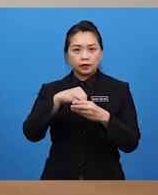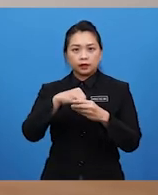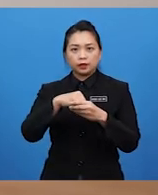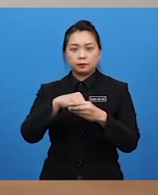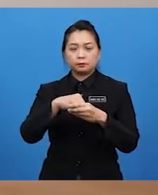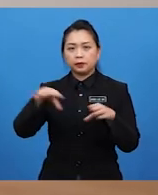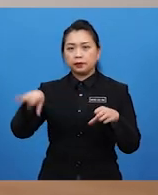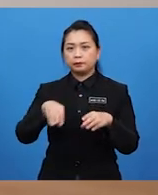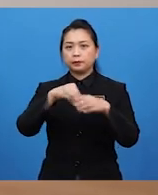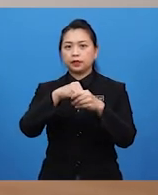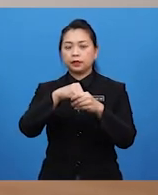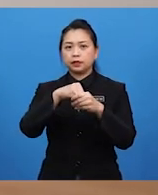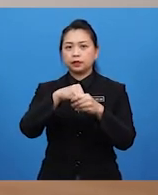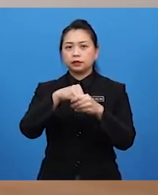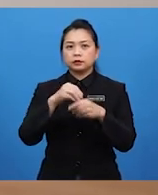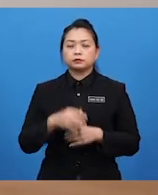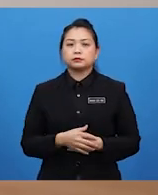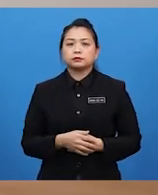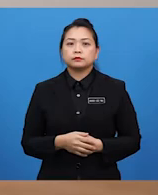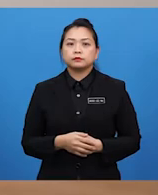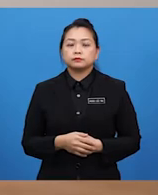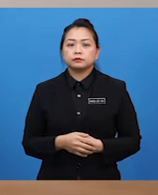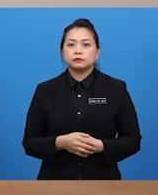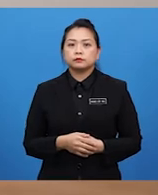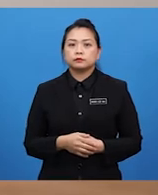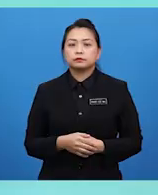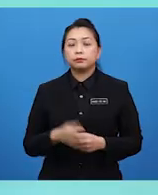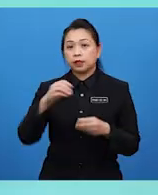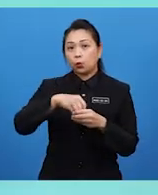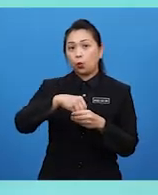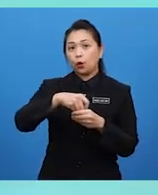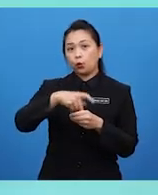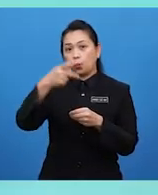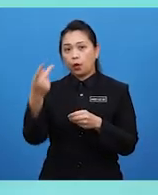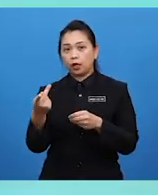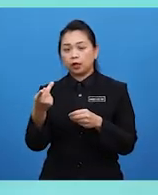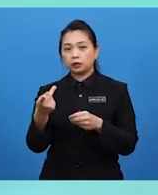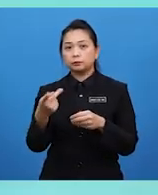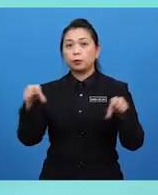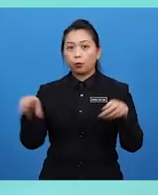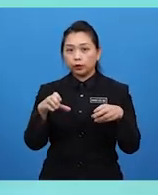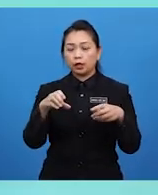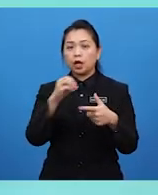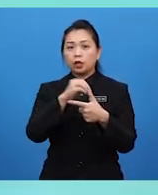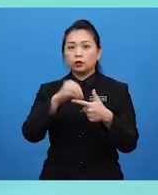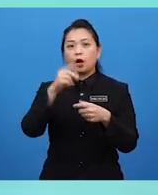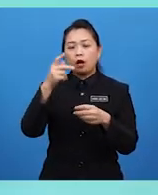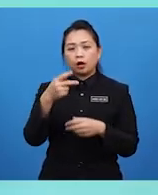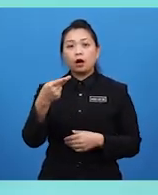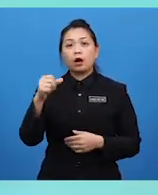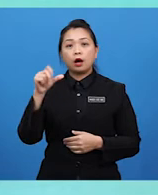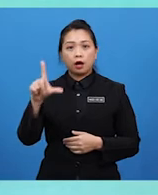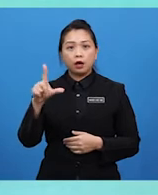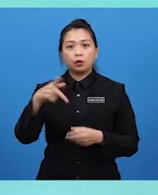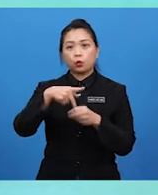dalam hal melibatkan pengeluaran ini, aspek ini adalah perbuatan atau hal-hal mengeluar